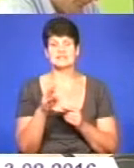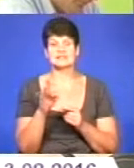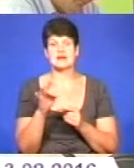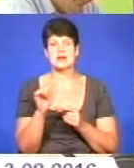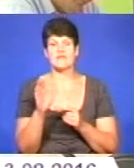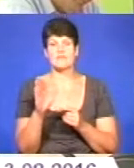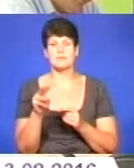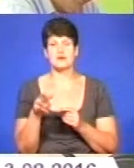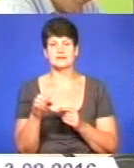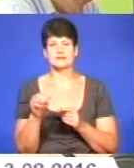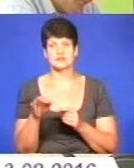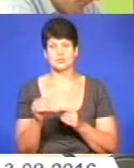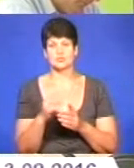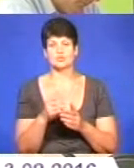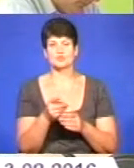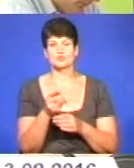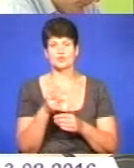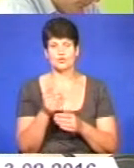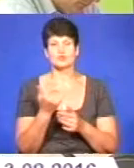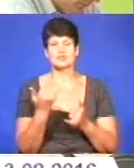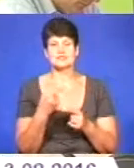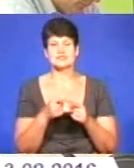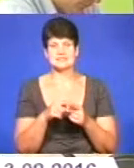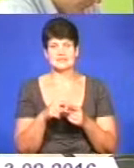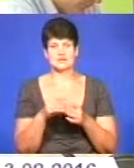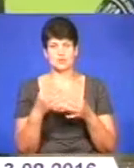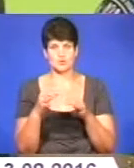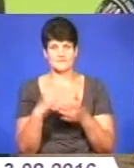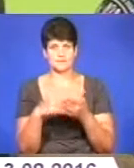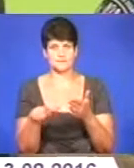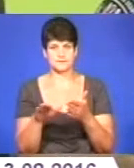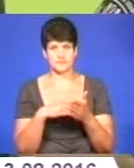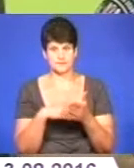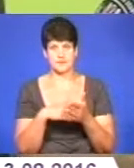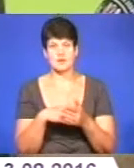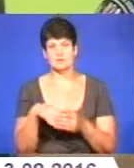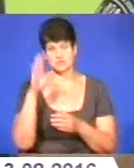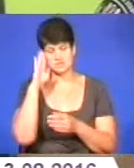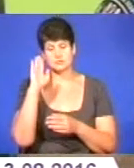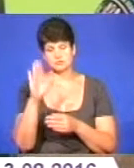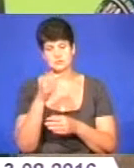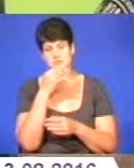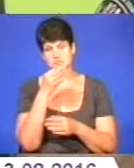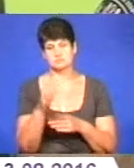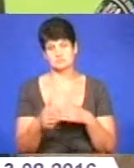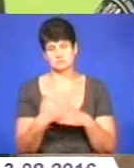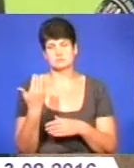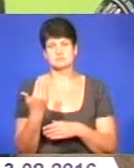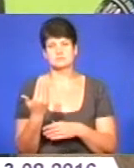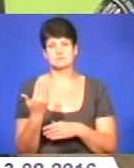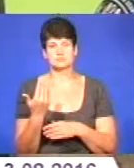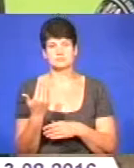Сьогодні цей дозвіл анульовано, а Дебошир понесе покарання. Ми зараз досліджуємо,